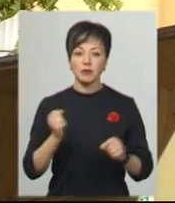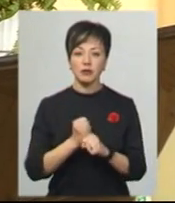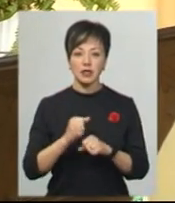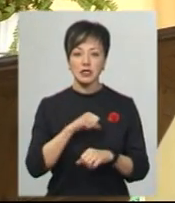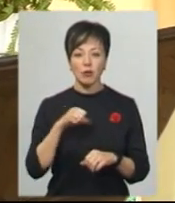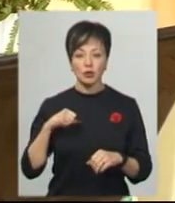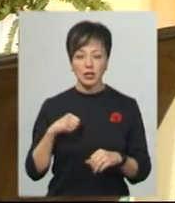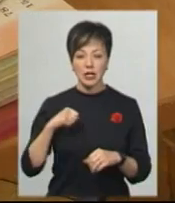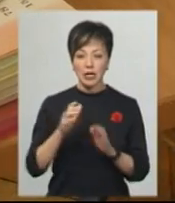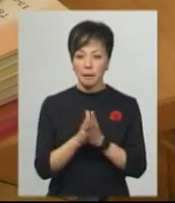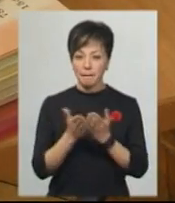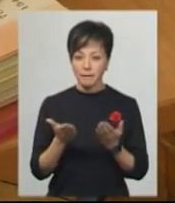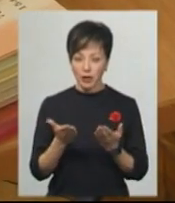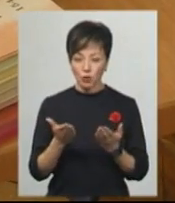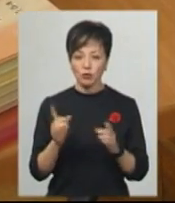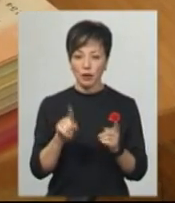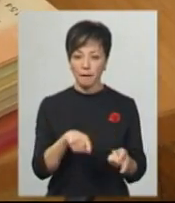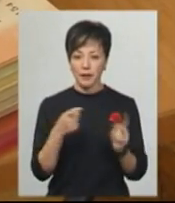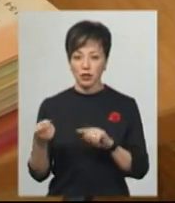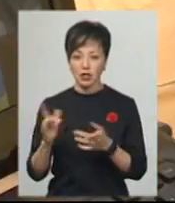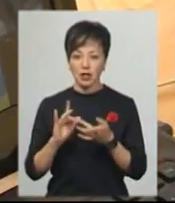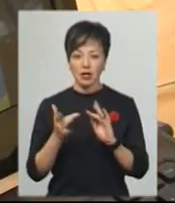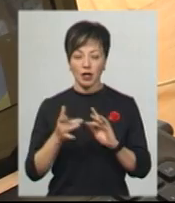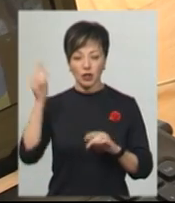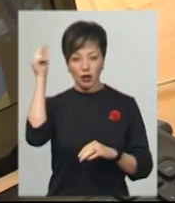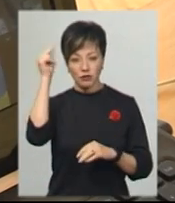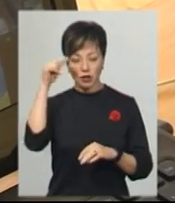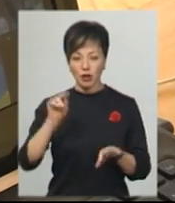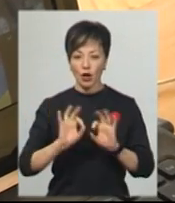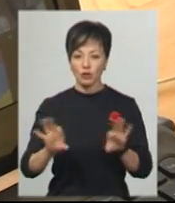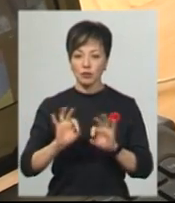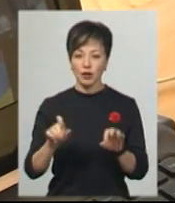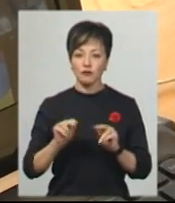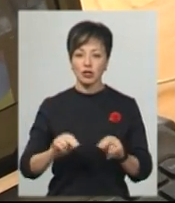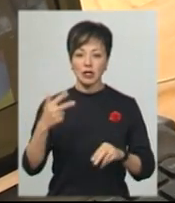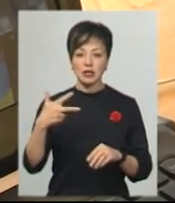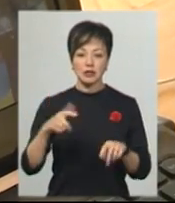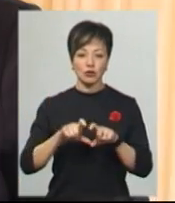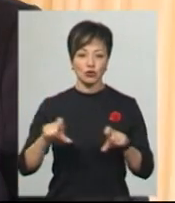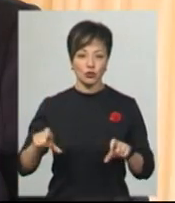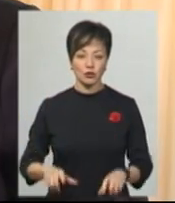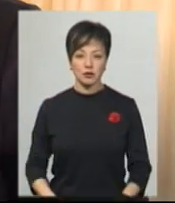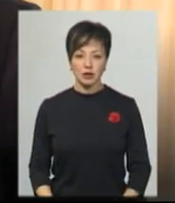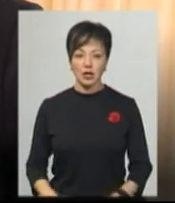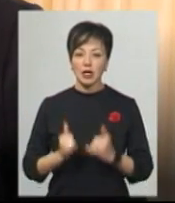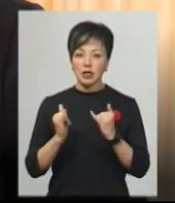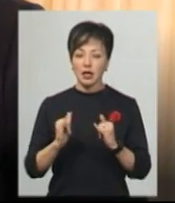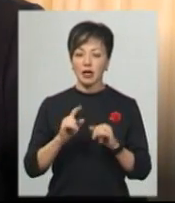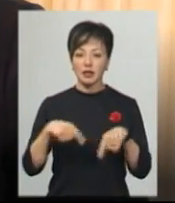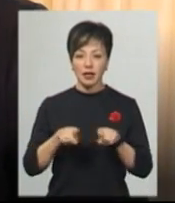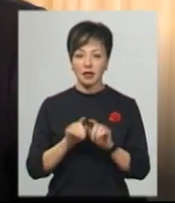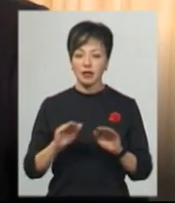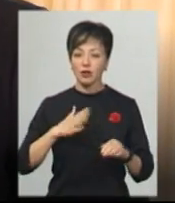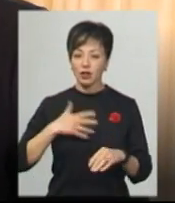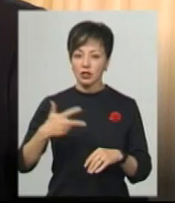самостійно з підручниками, потім перейшли до інтернет-навчання, розповідає вчителька 30-ї школи Ганна Красюк. Для таких дітей, як в нашій 30